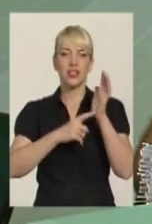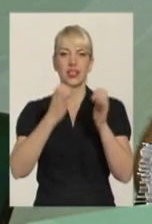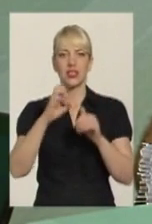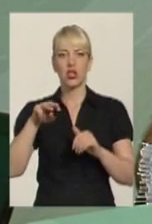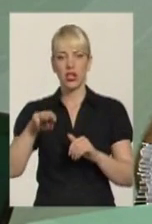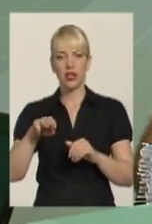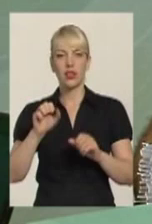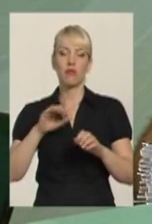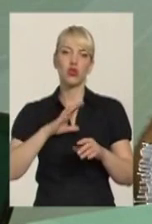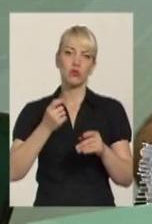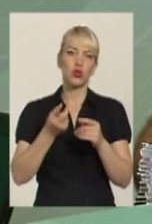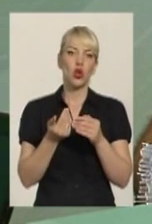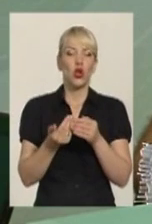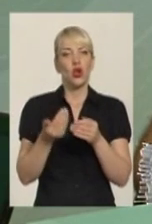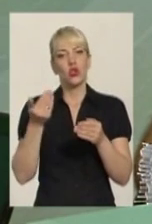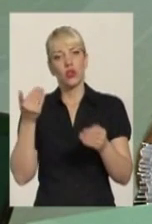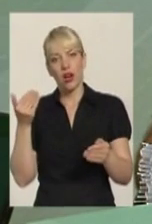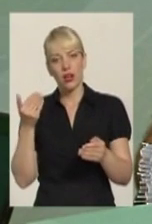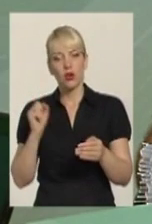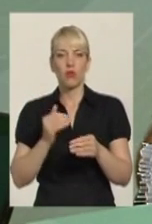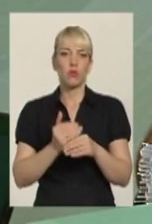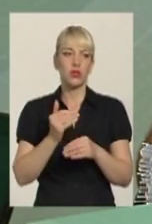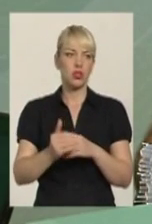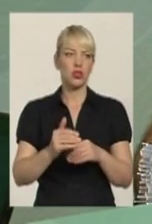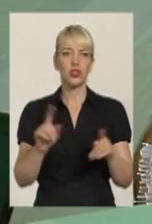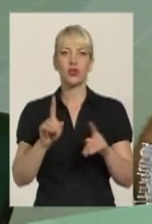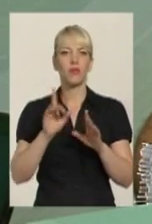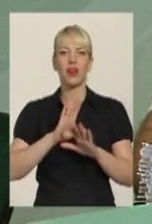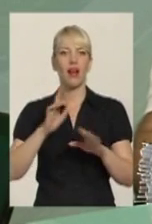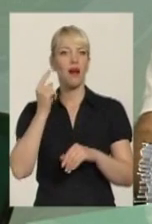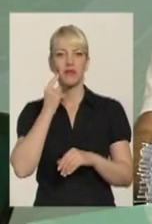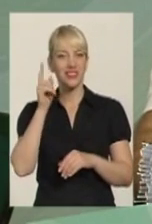раніше, чи більше, чи поздніше, щоб не обидити євреїв.